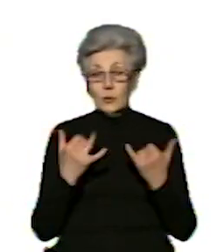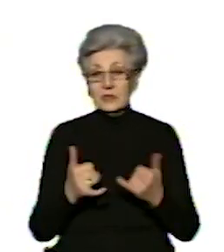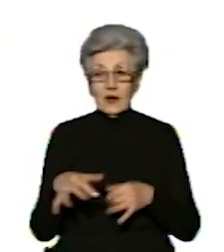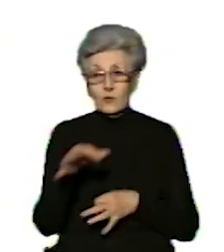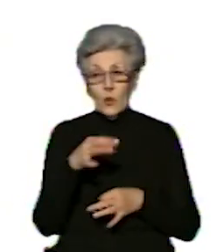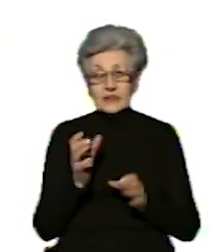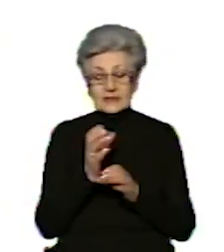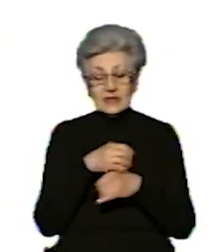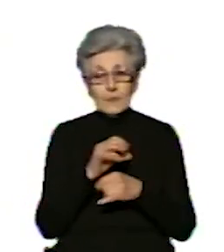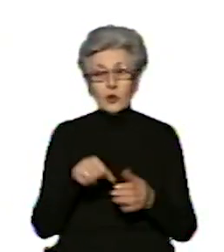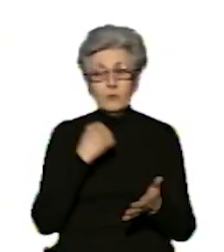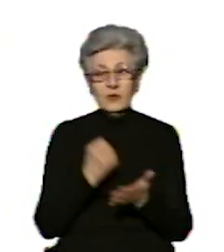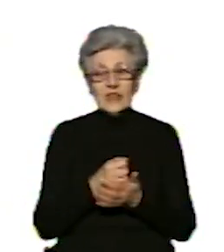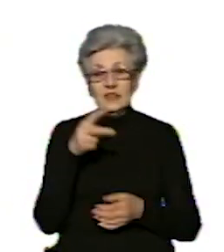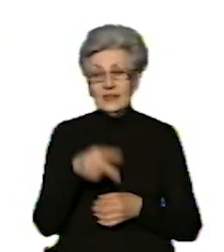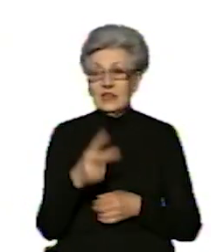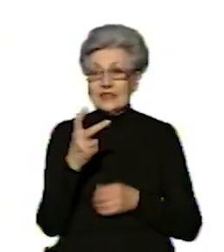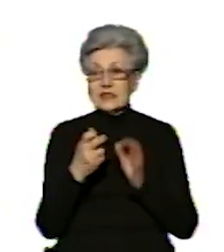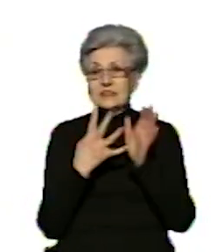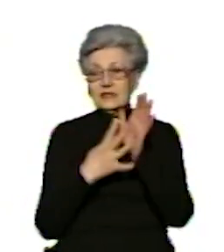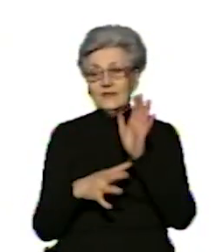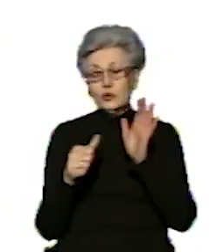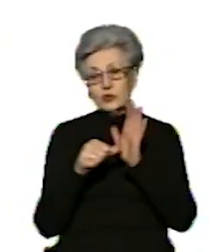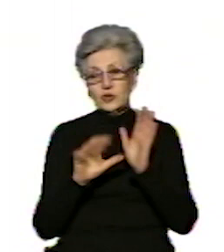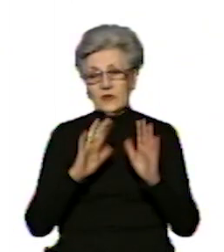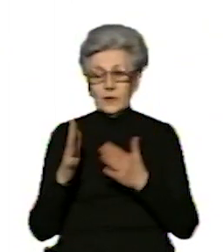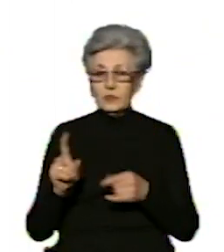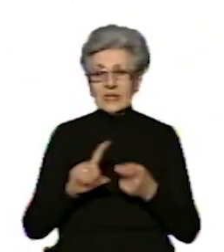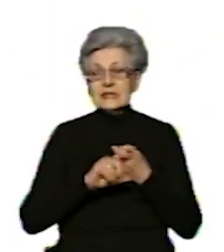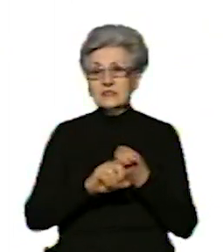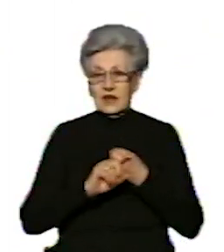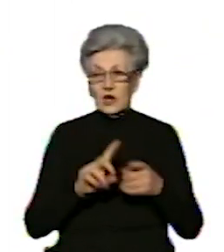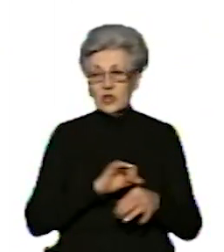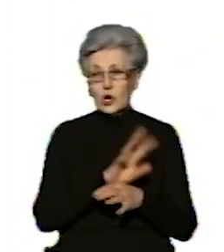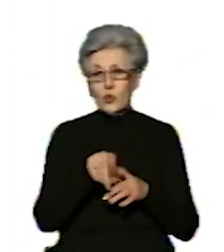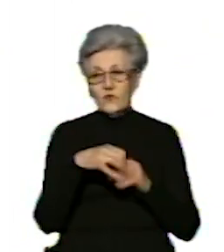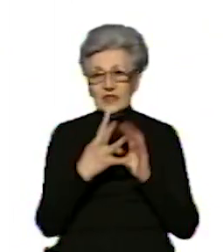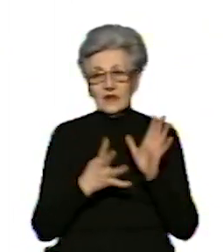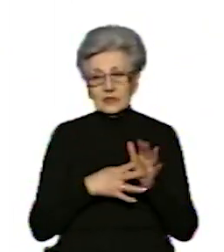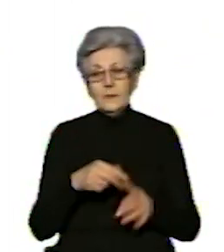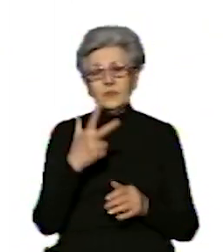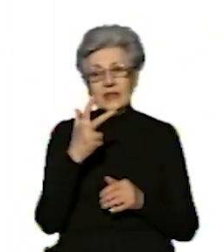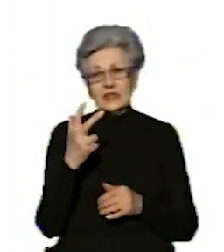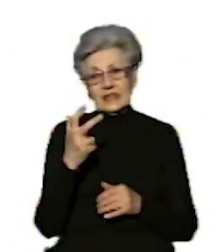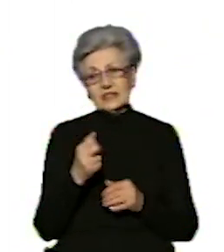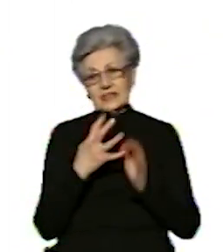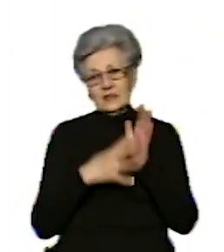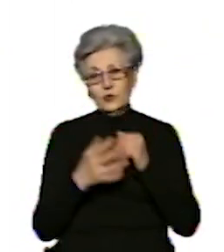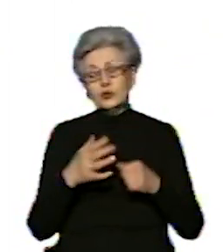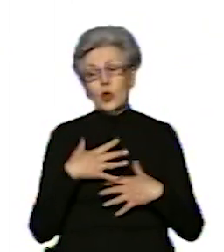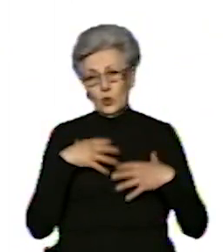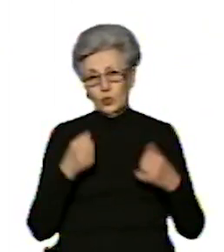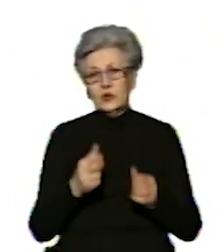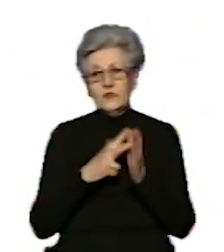лабораторно підтвердили 2396 випадків зараження COVID-19. 390 людей одужали, 86 померли.